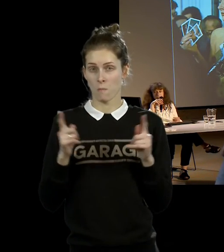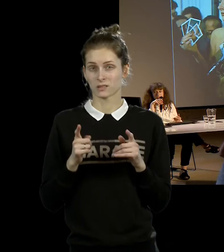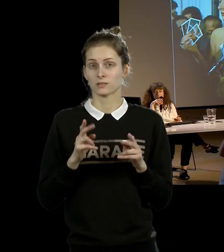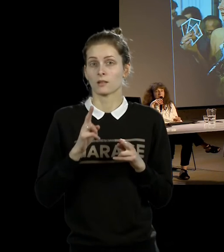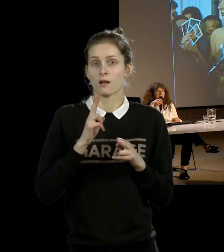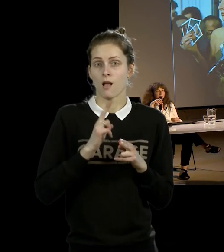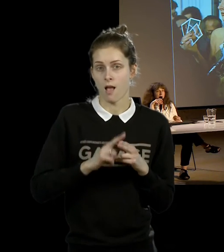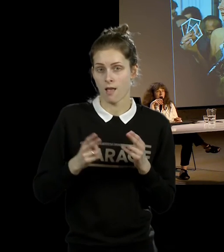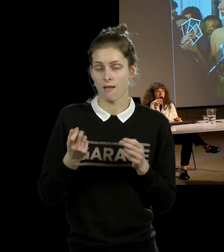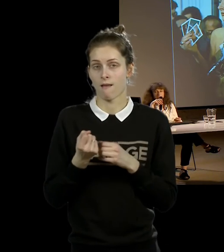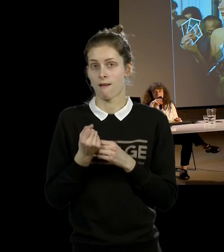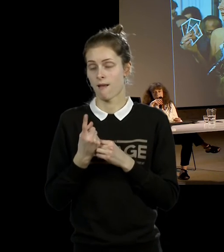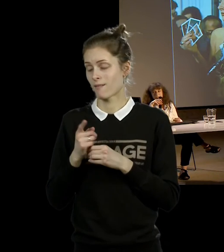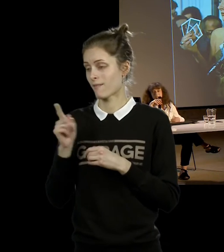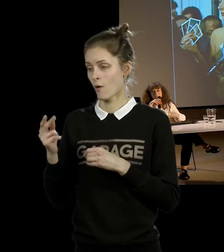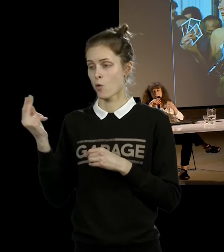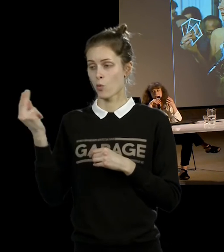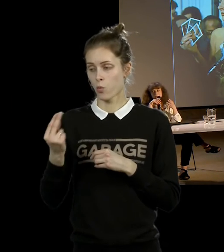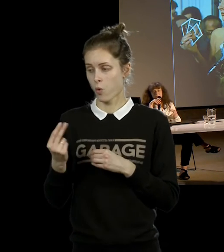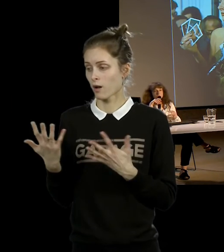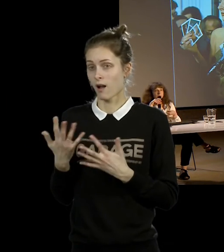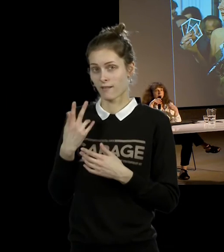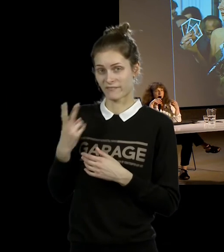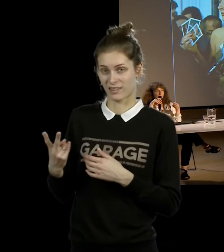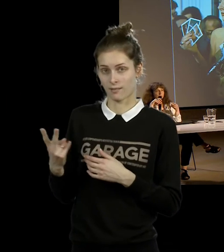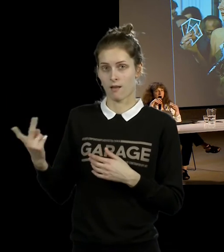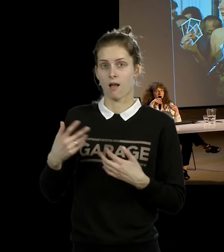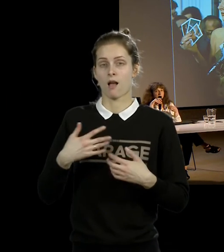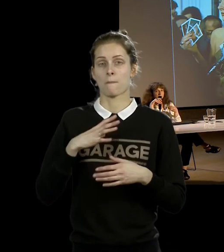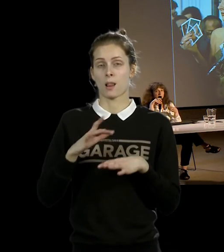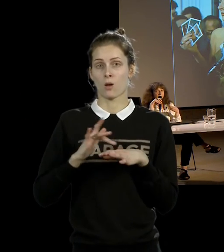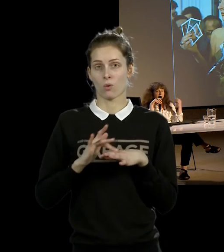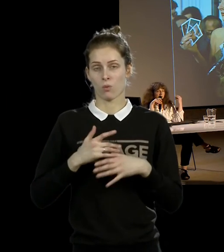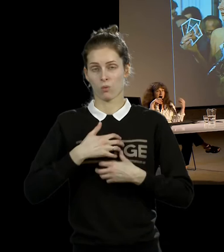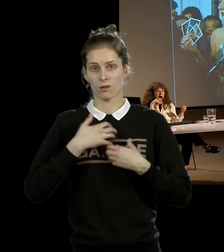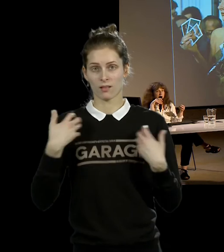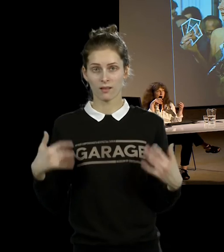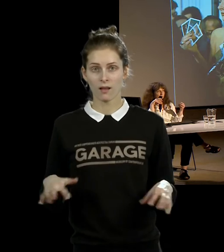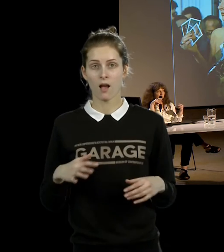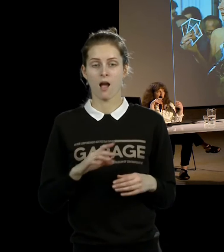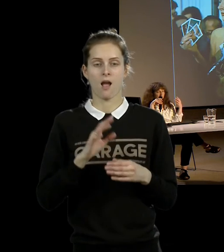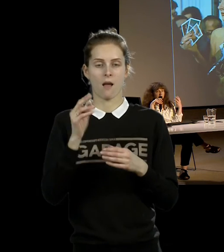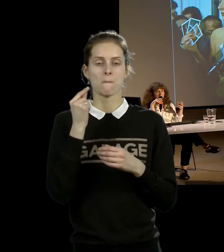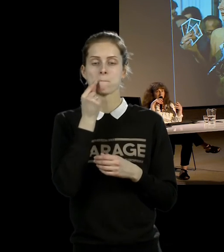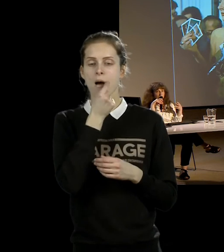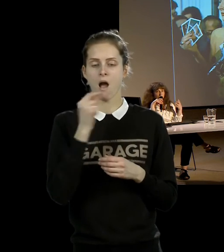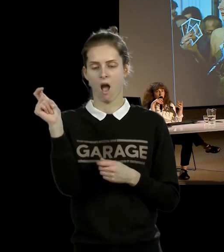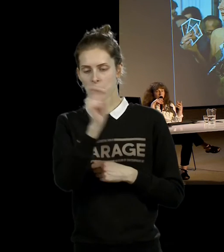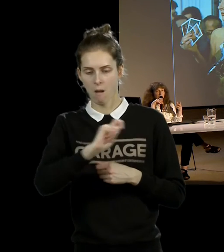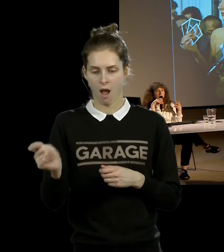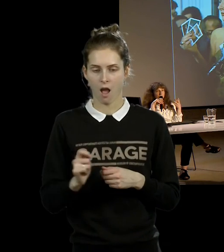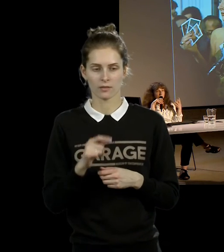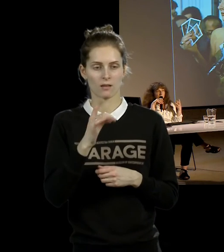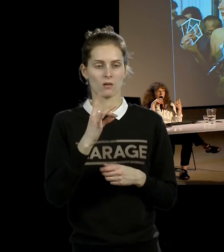оказалась раздетой, испачканной помадой, шипы от розы втыкали ей в